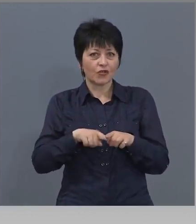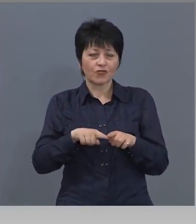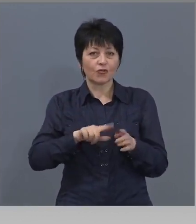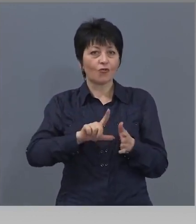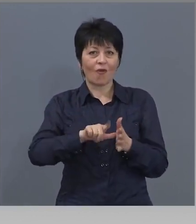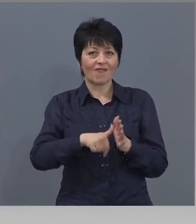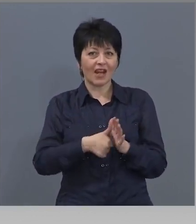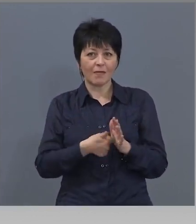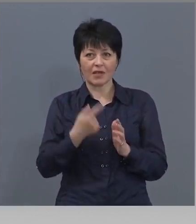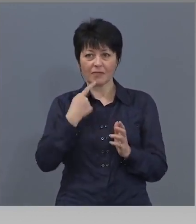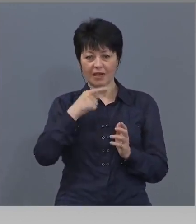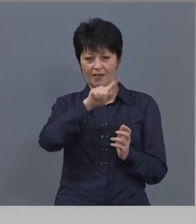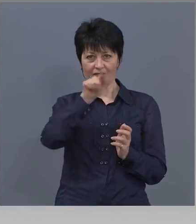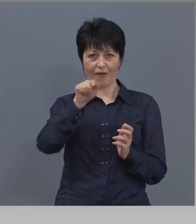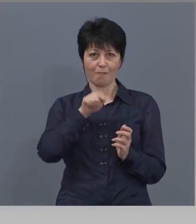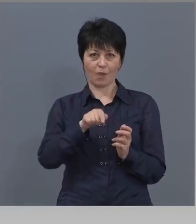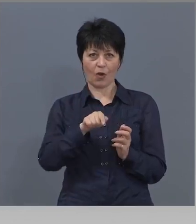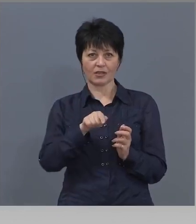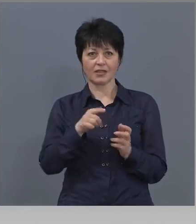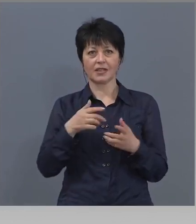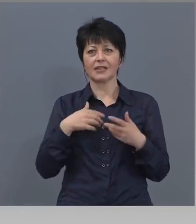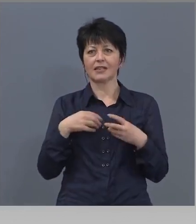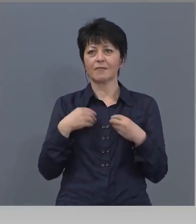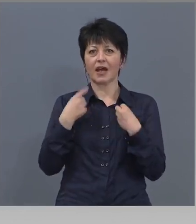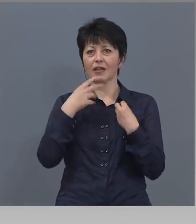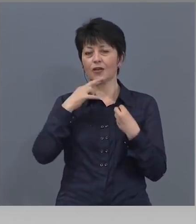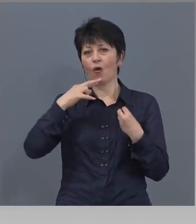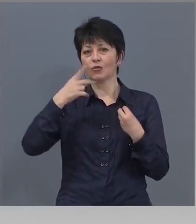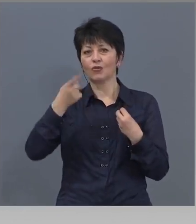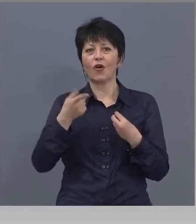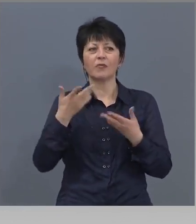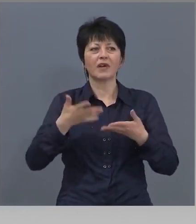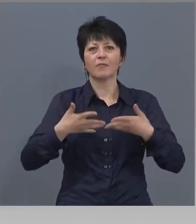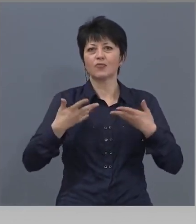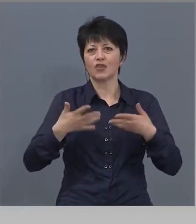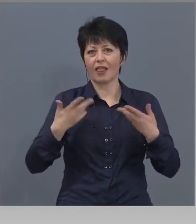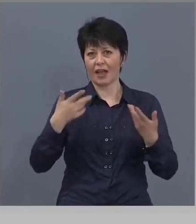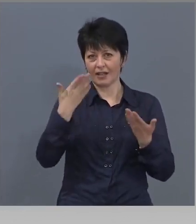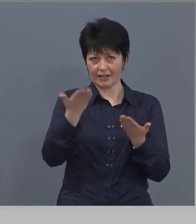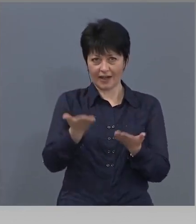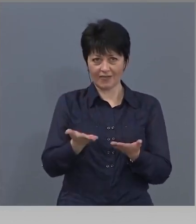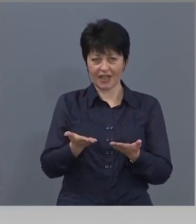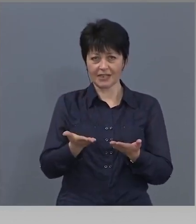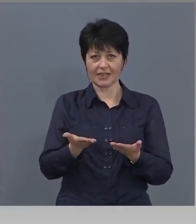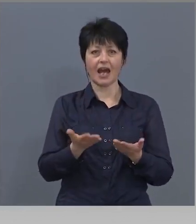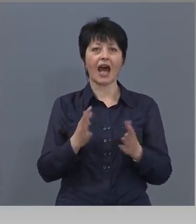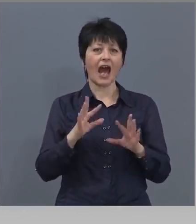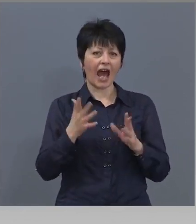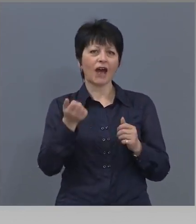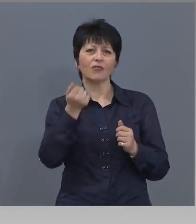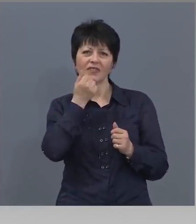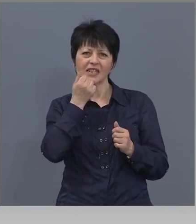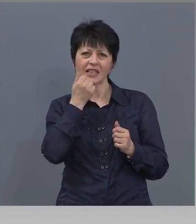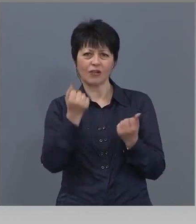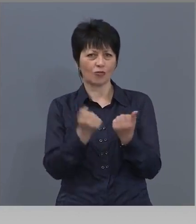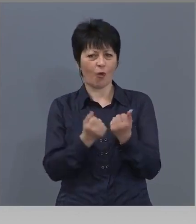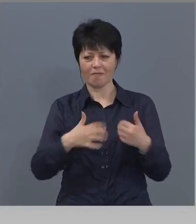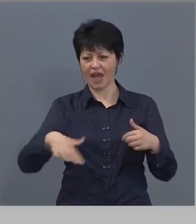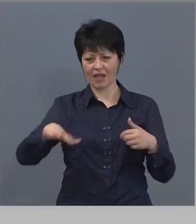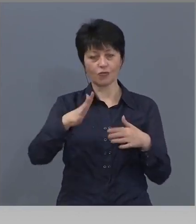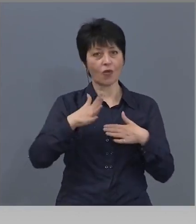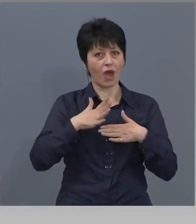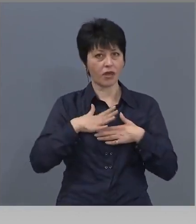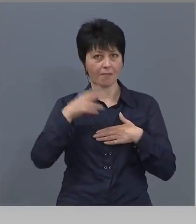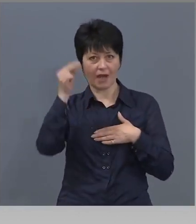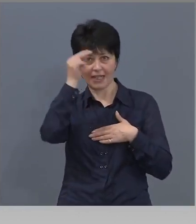задаване от вас въпроса се мъчим да угодим на всеки в неговите желания, които аз смятам, че лично, ако в населеното място, в което живее, има отворена църква,